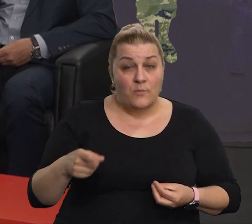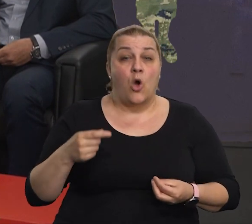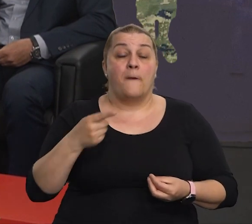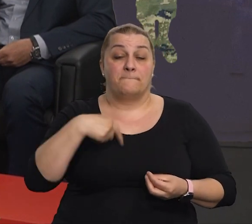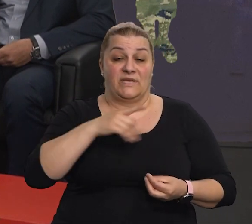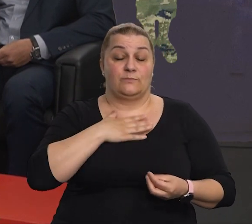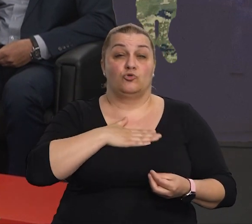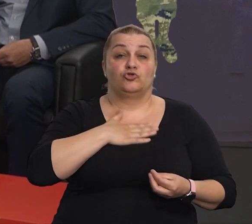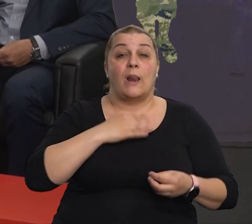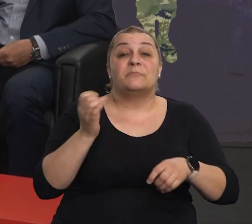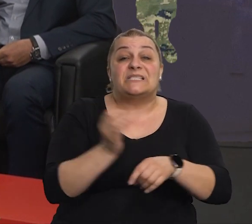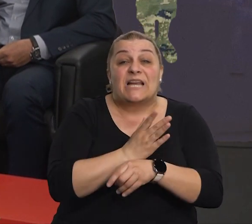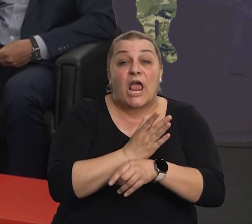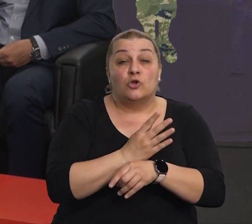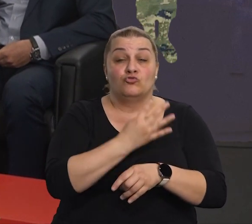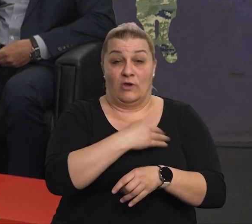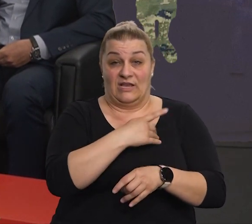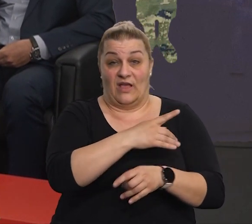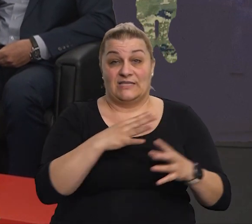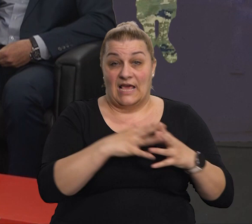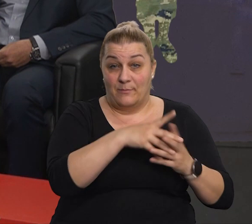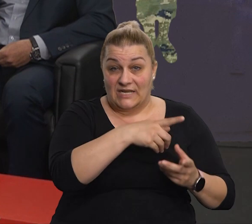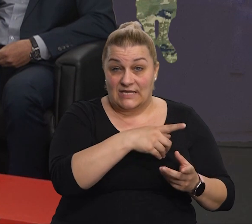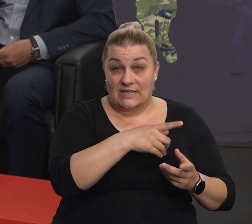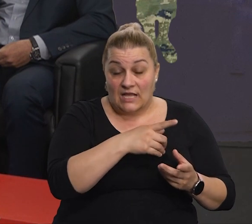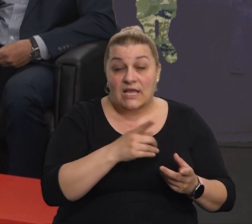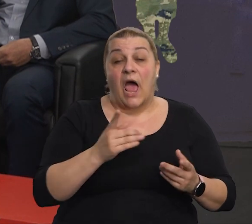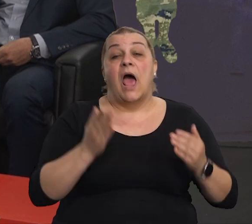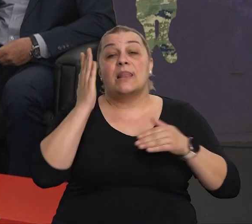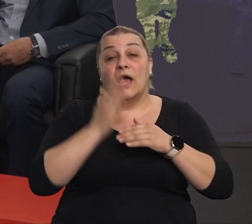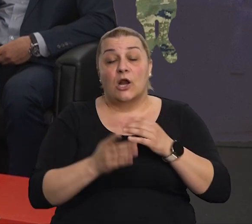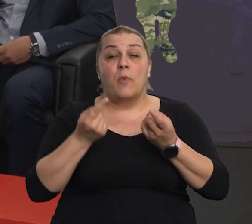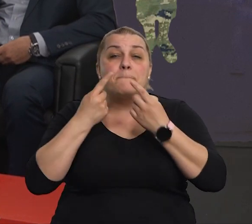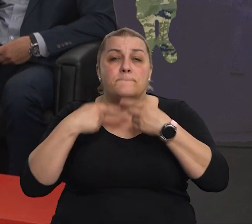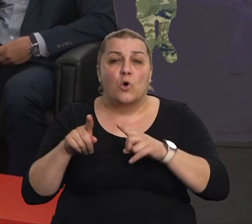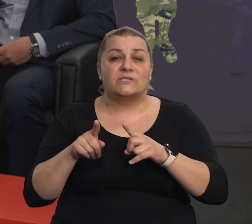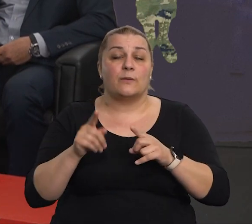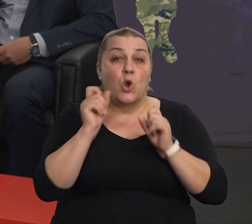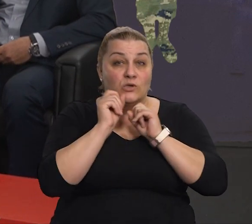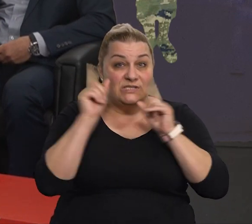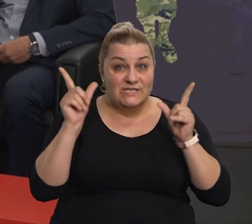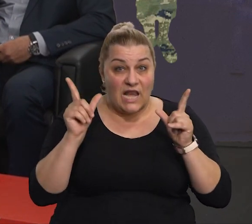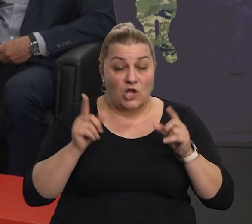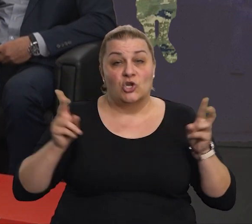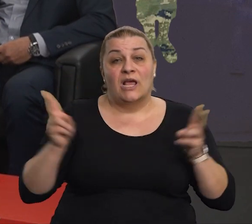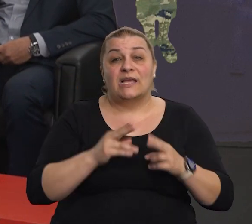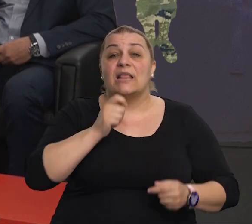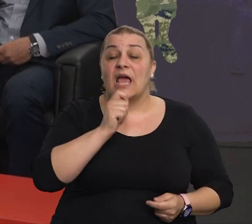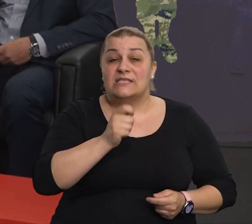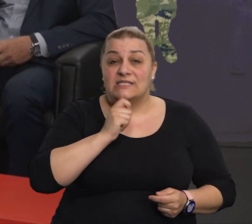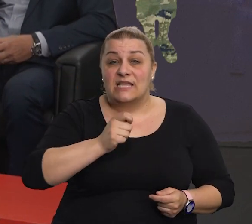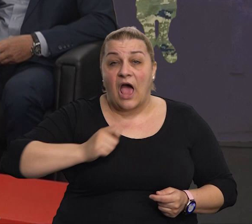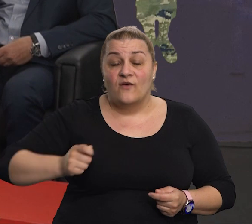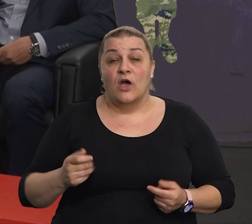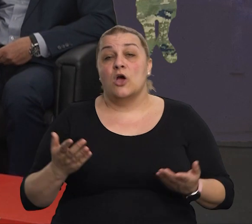našoj reprezentaciji, a na kraju emisije imamo jedan specijalno izrađenje, imamo kratke izjave o čemu se